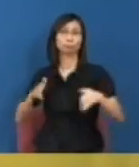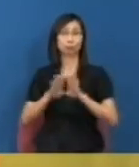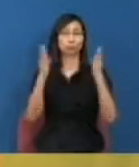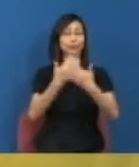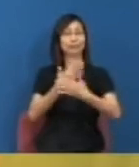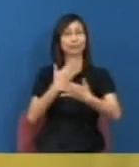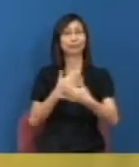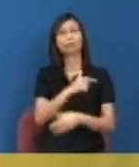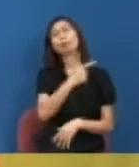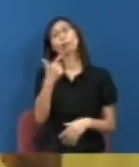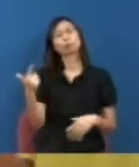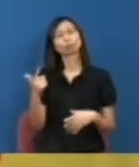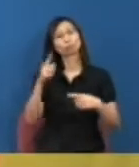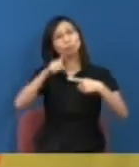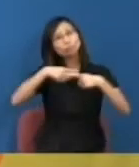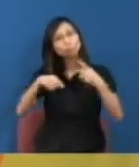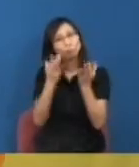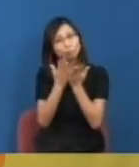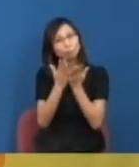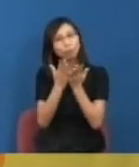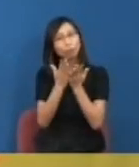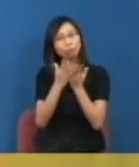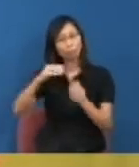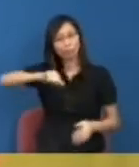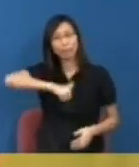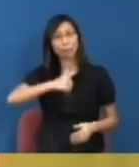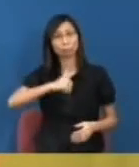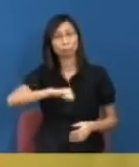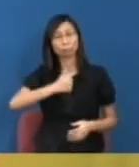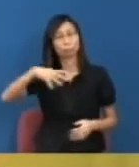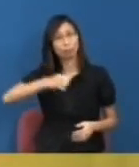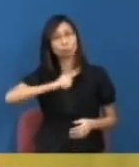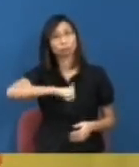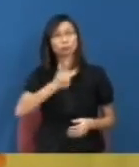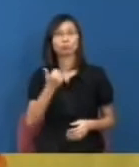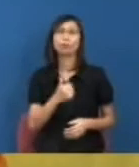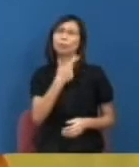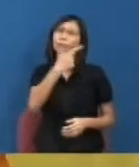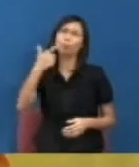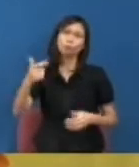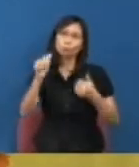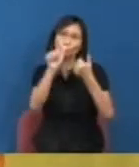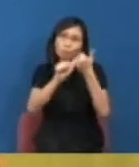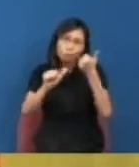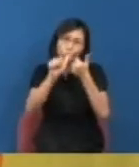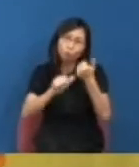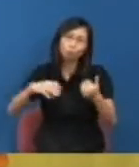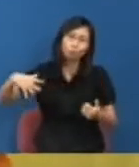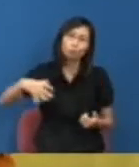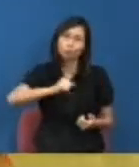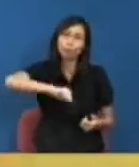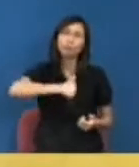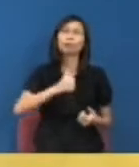校長之外其實有很多副校長差不多有學術副校有研究副